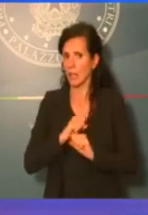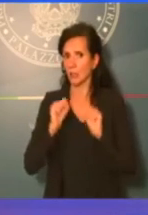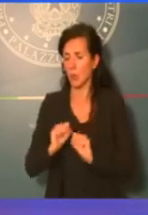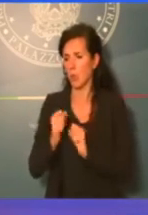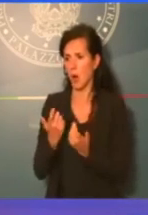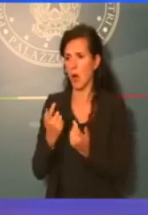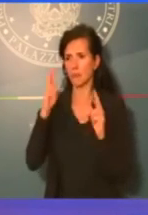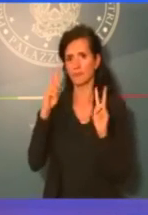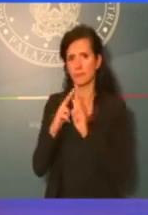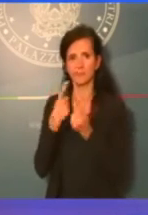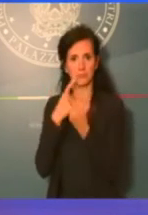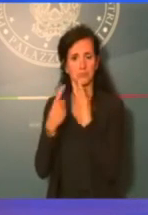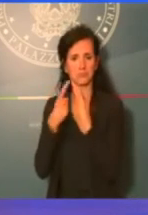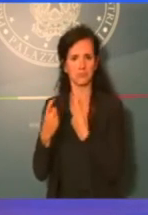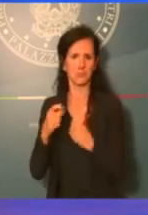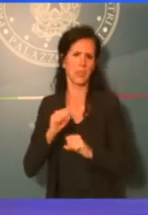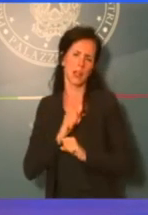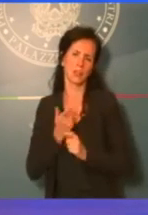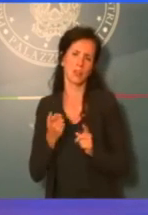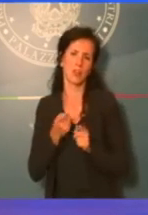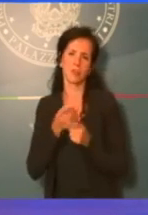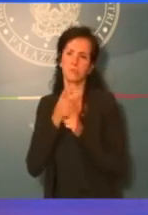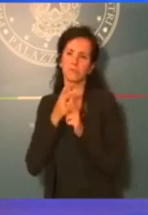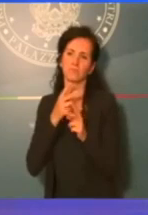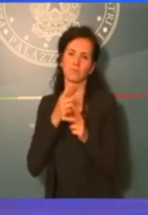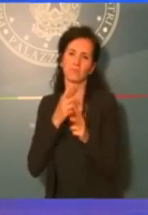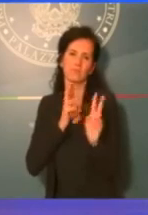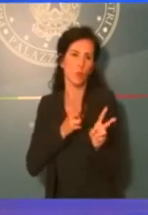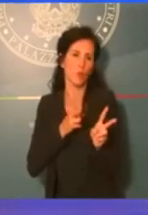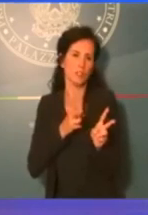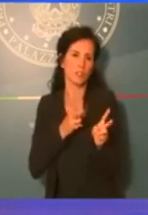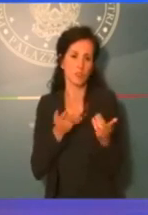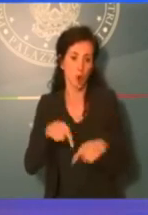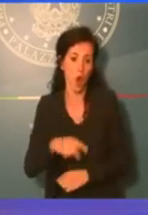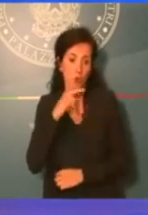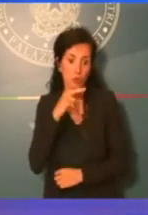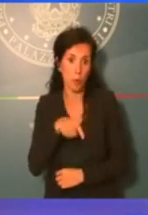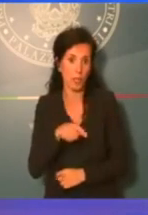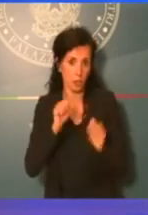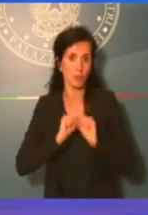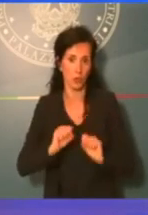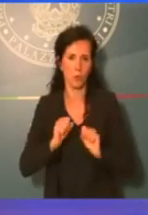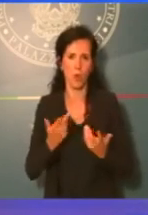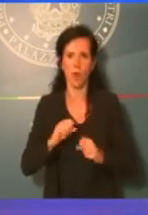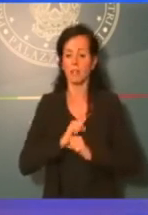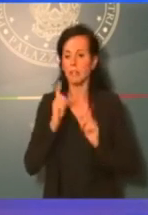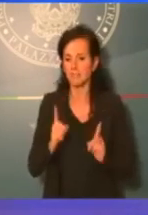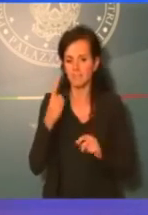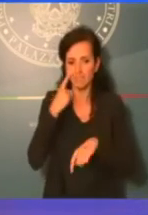sarà una conversazione, avrò con lui nel pomeriggio, se riesco. Adesso dobbiamo vedere, dipende anche dai tempi